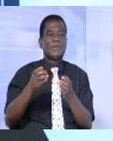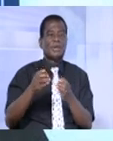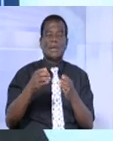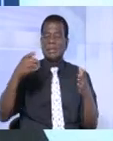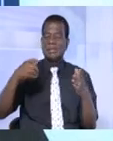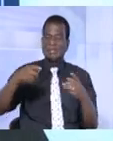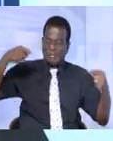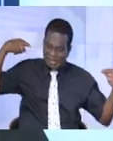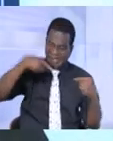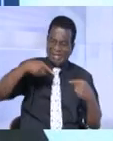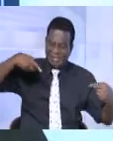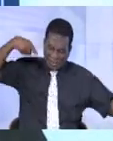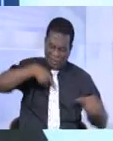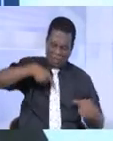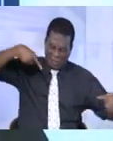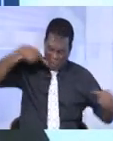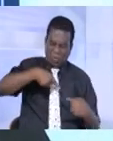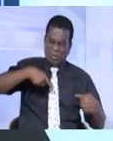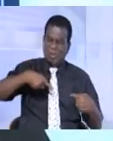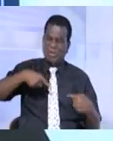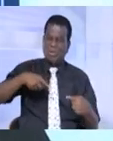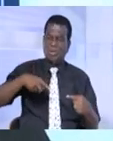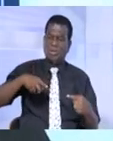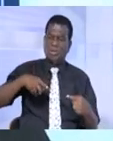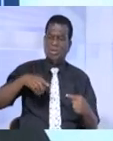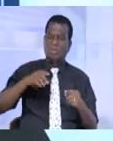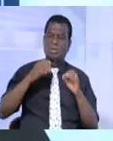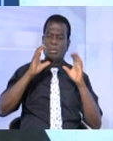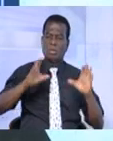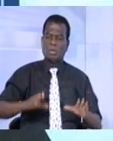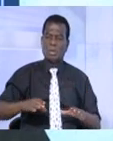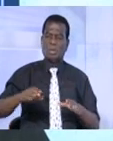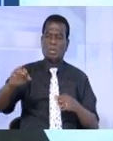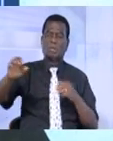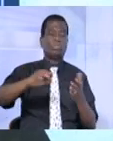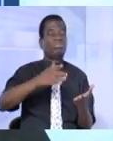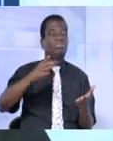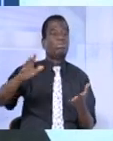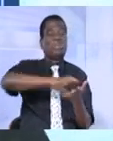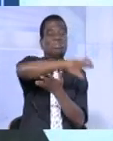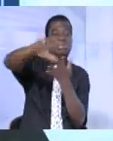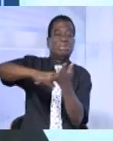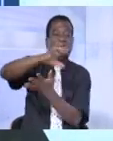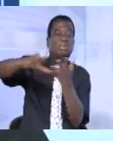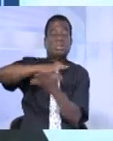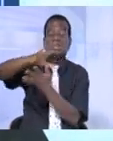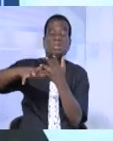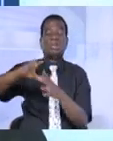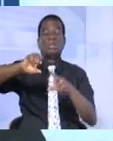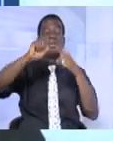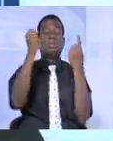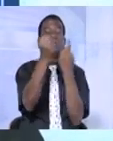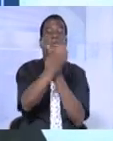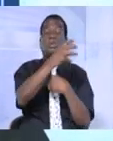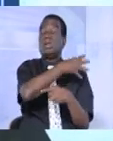les individus, les citoyens, à perturber la société. La